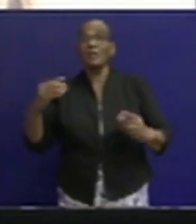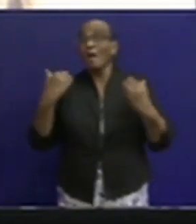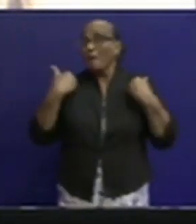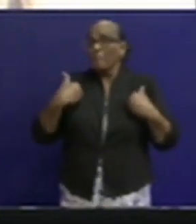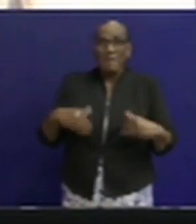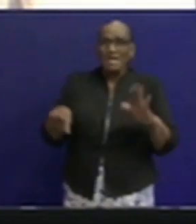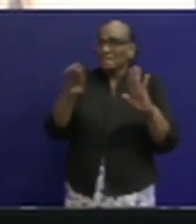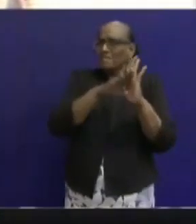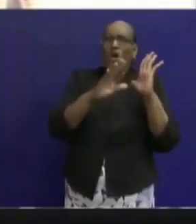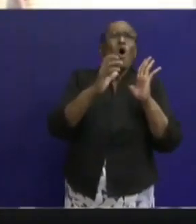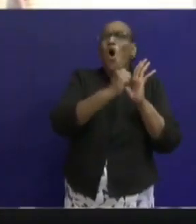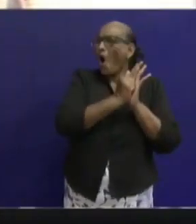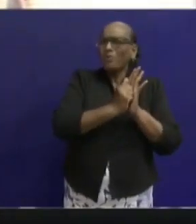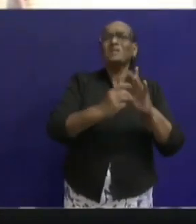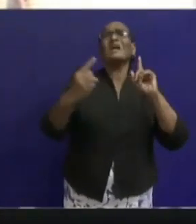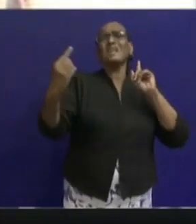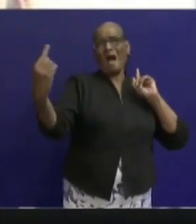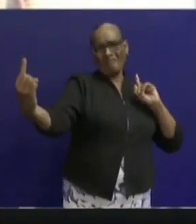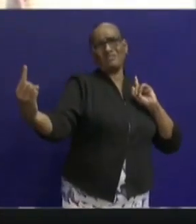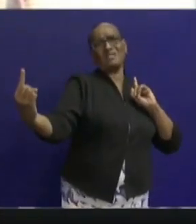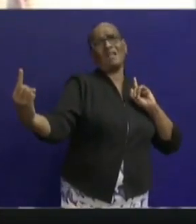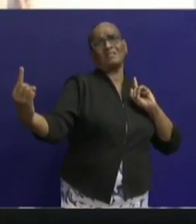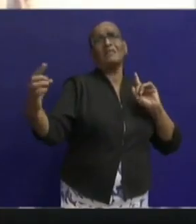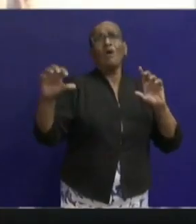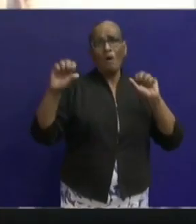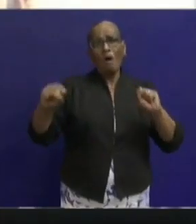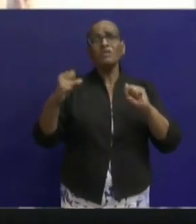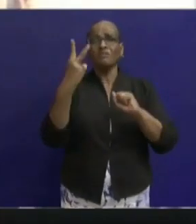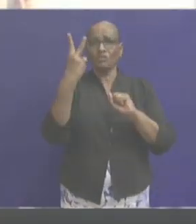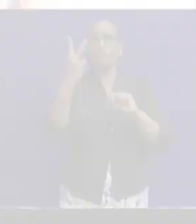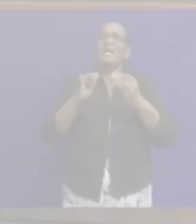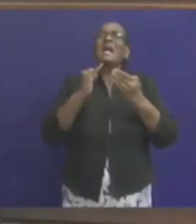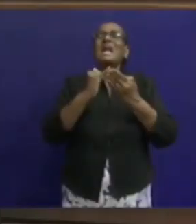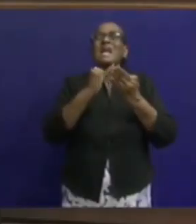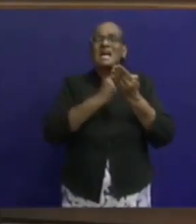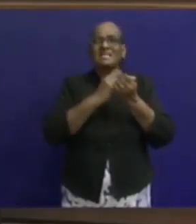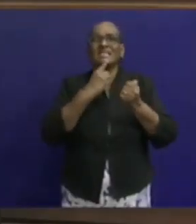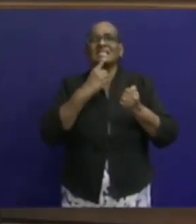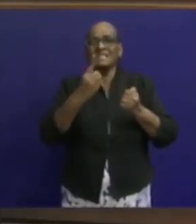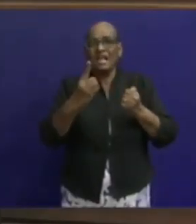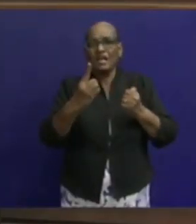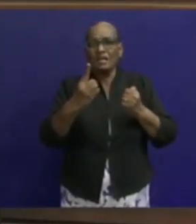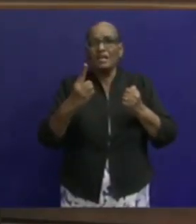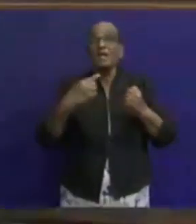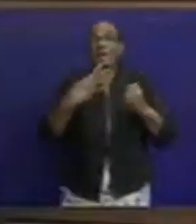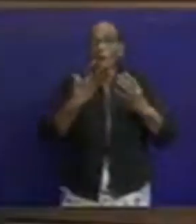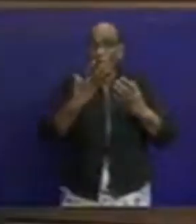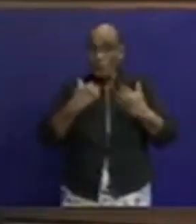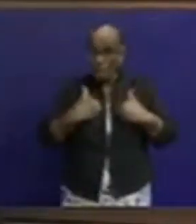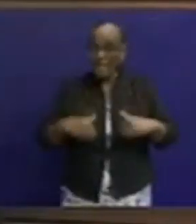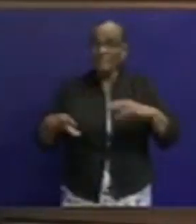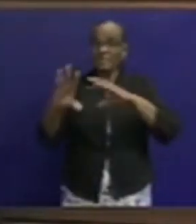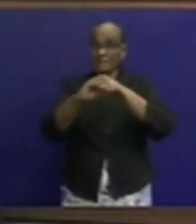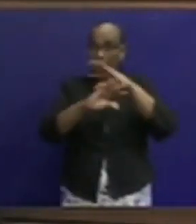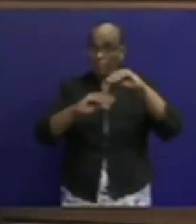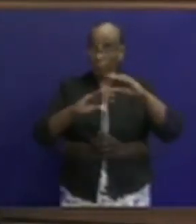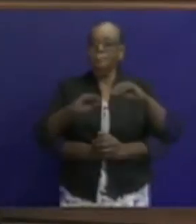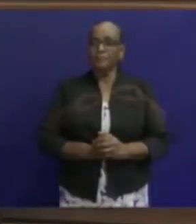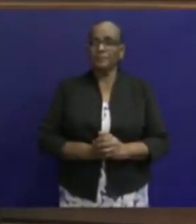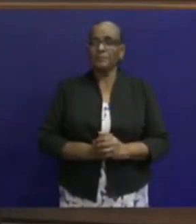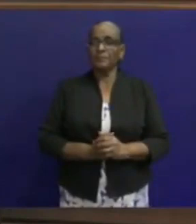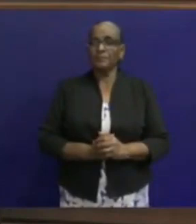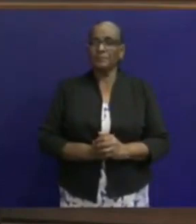niet houden aan de distance, aan de afstand van twee meter. Ik wil praten met de mensen die in quarantaine zijn.